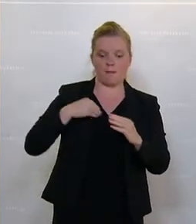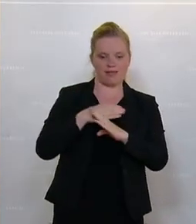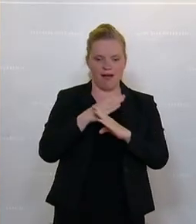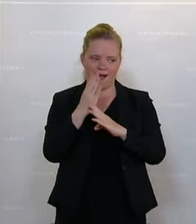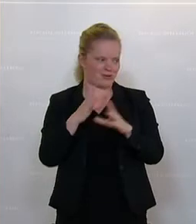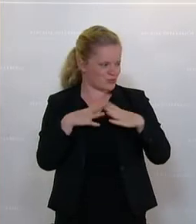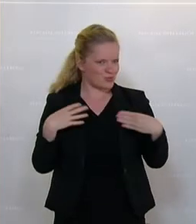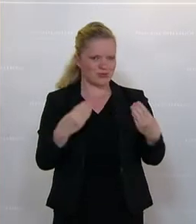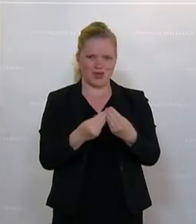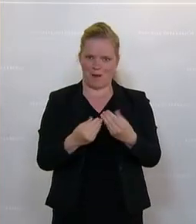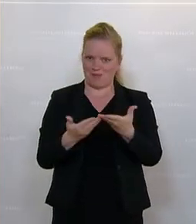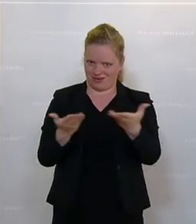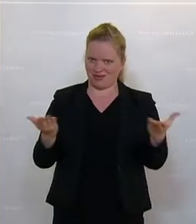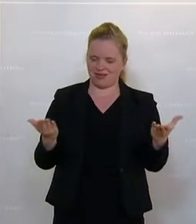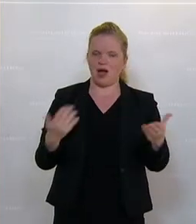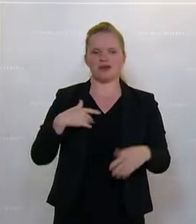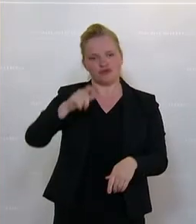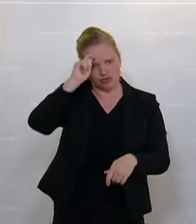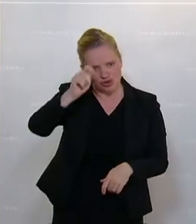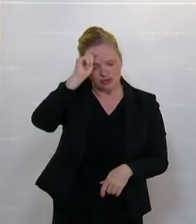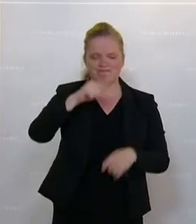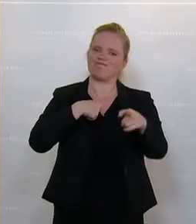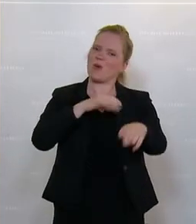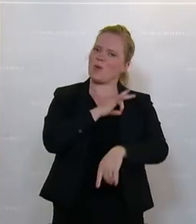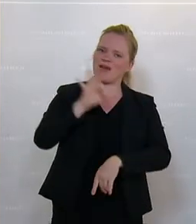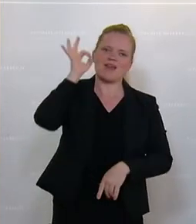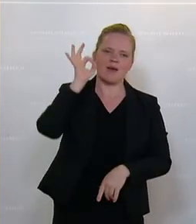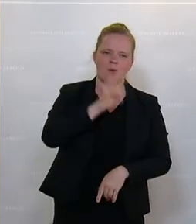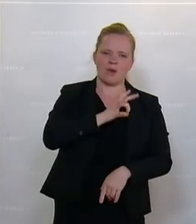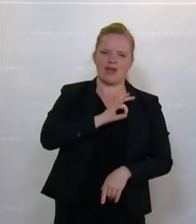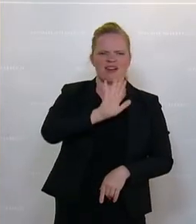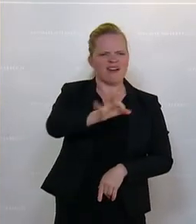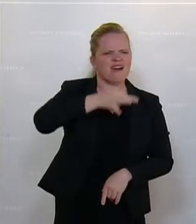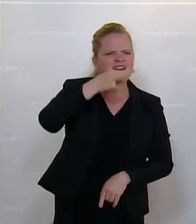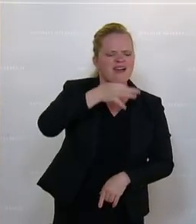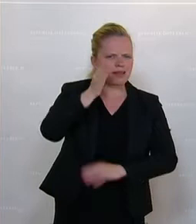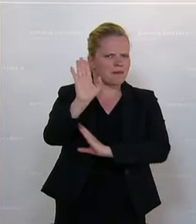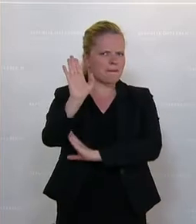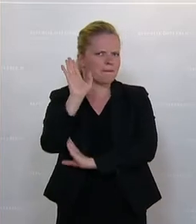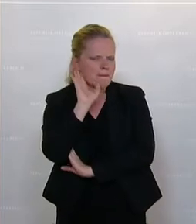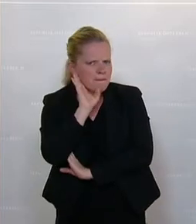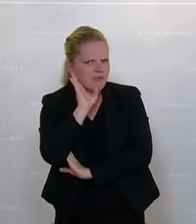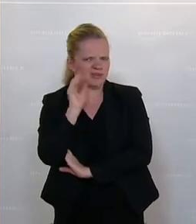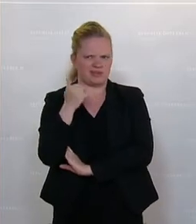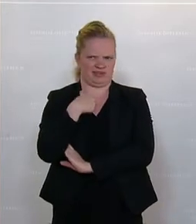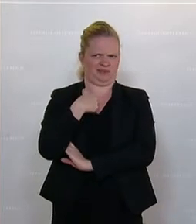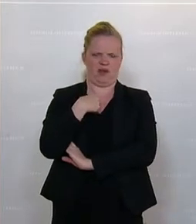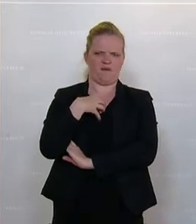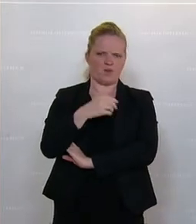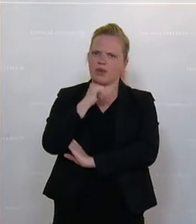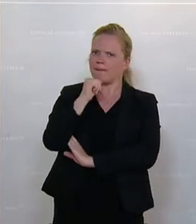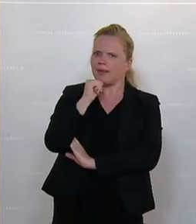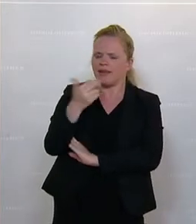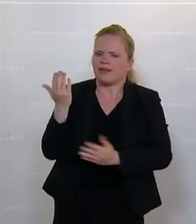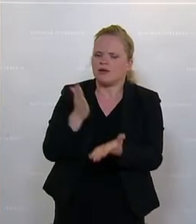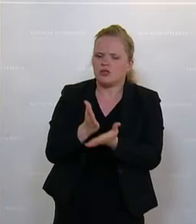mit Ihnen verbringen. Und geschätzte Kolleginnen und Kollegen, wenn ich mir da einige Wortmeldungen von Ihnen angehört habe, dann wundert es mich nicht, sondern